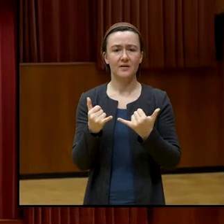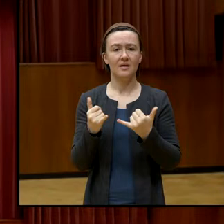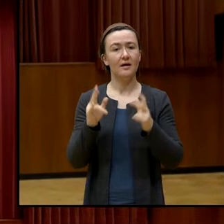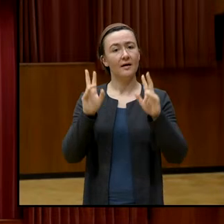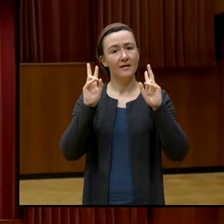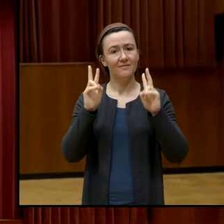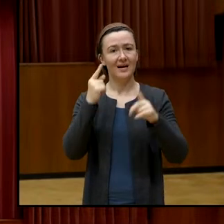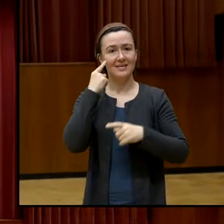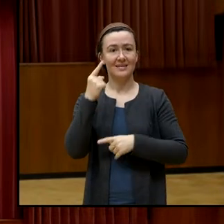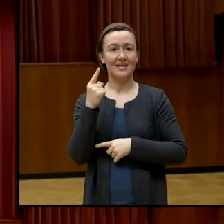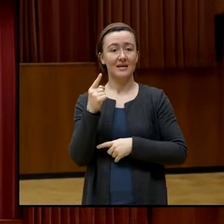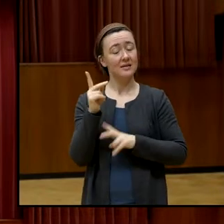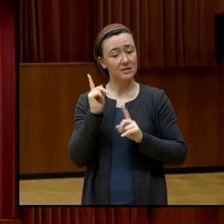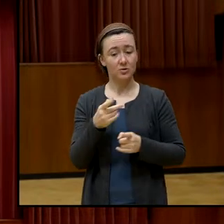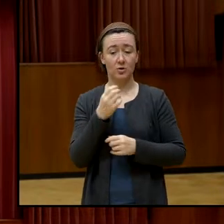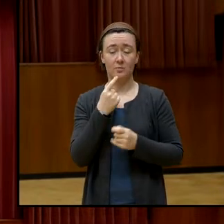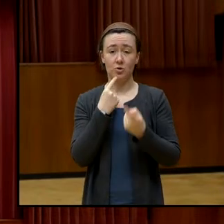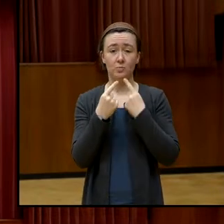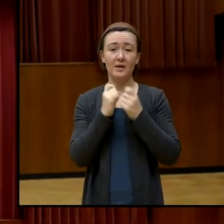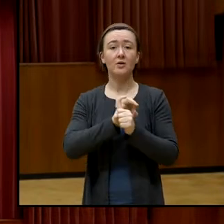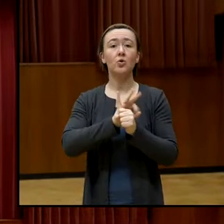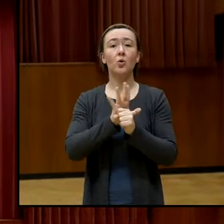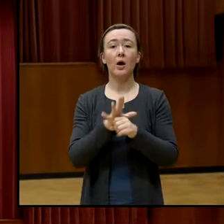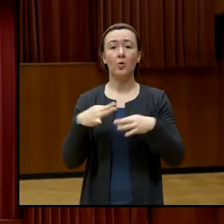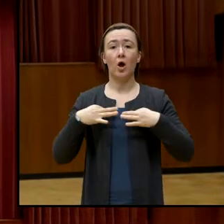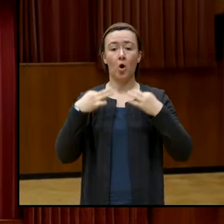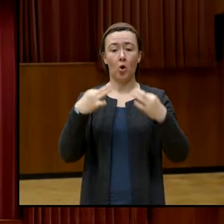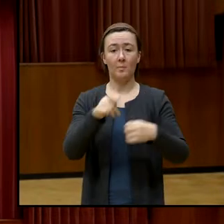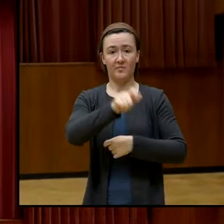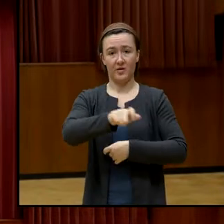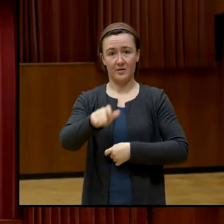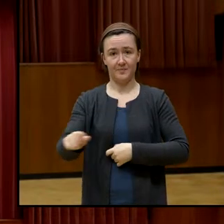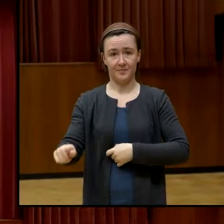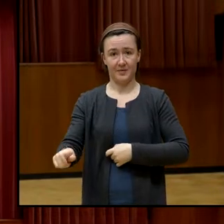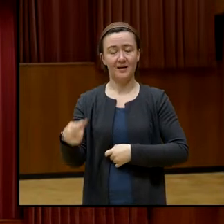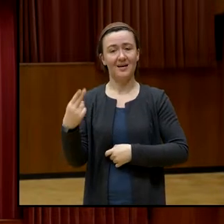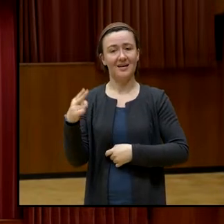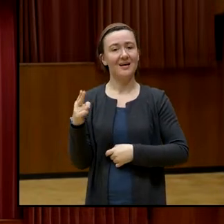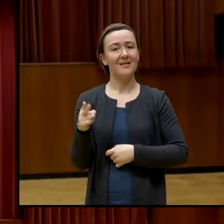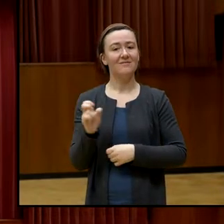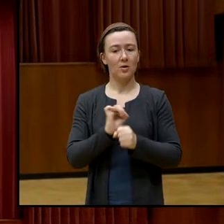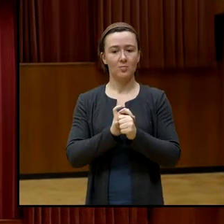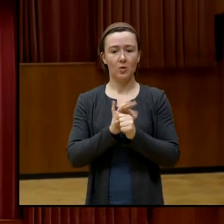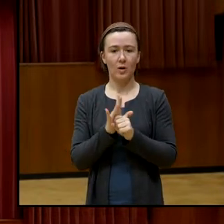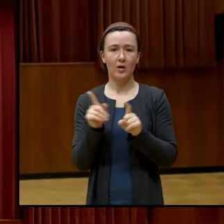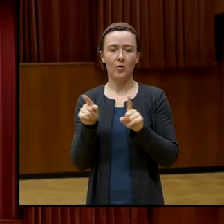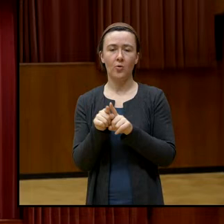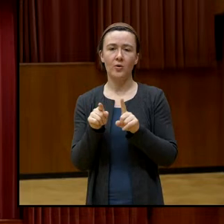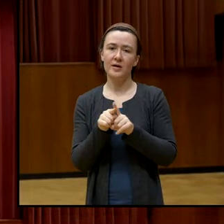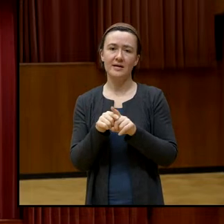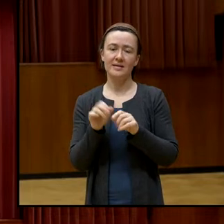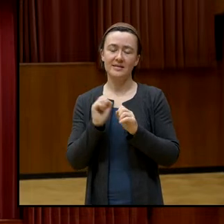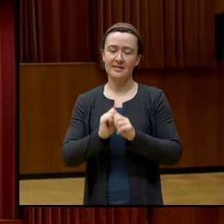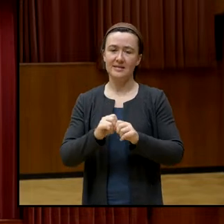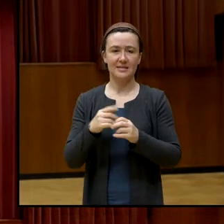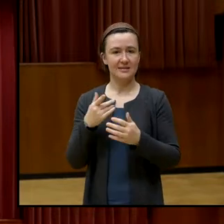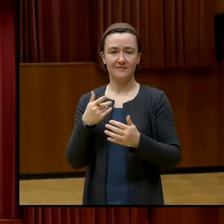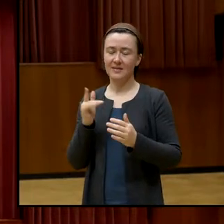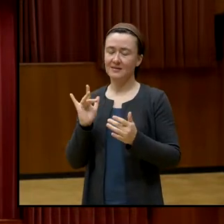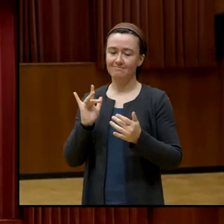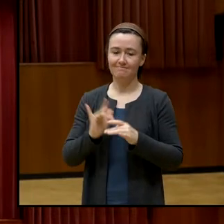über die Corona-Opfer sprechen, weil das Corona wirkte wie ein Brennglas und gerade im